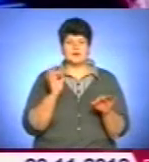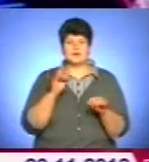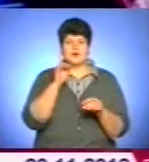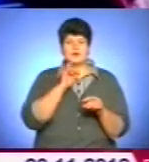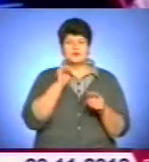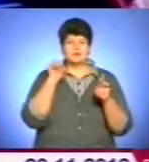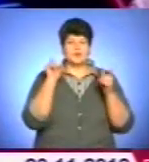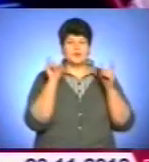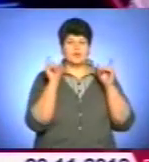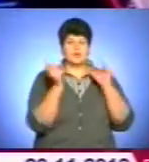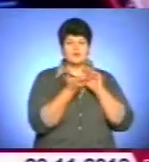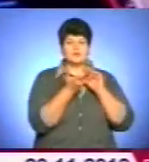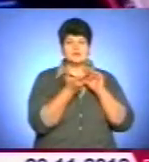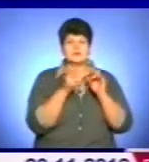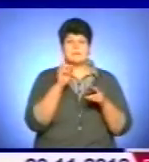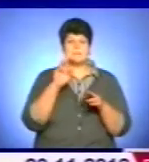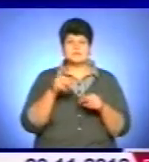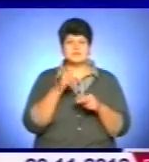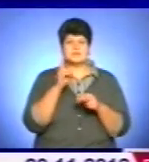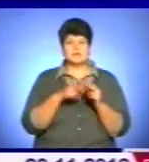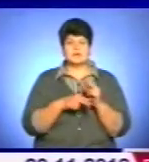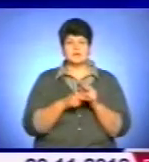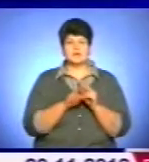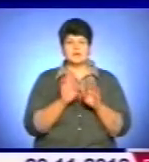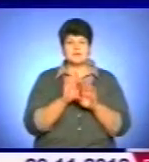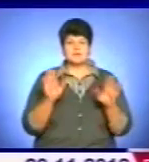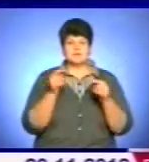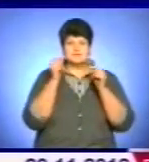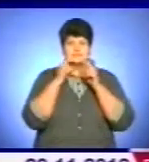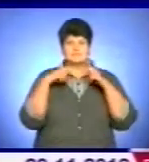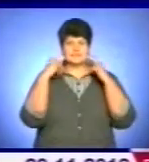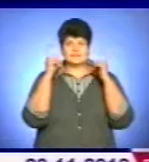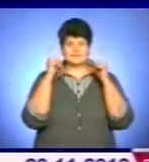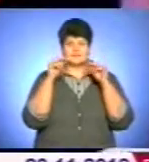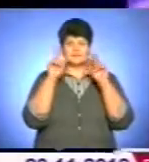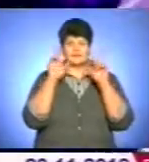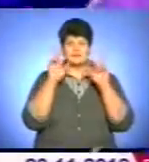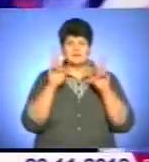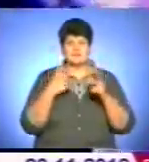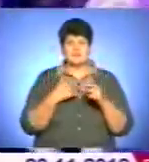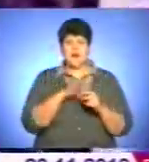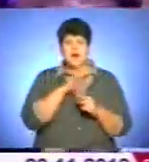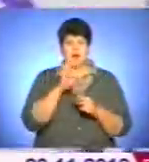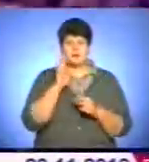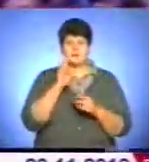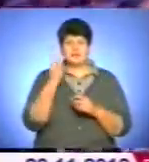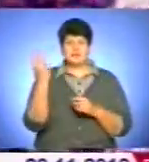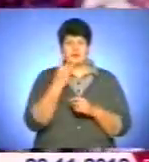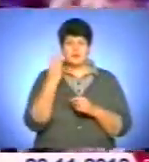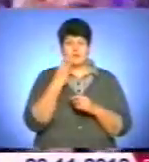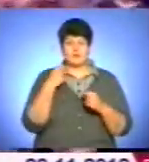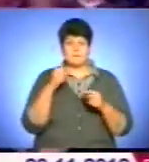обернулися після закінчення пісні, дитячі очі сяяли радістю. Навіть за куліси увійшов зі словами «Мамо, до мене всі троє